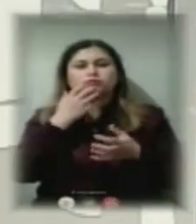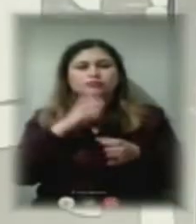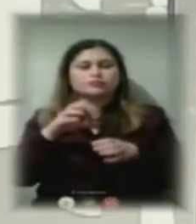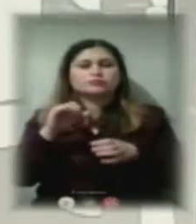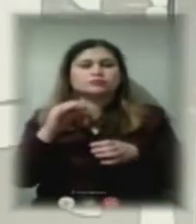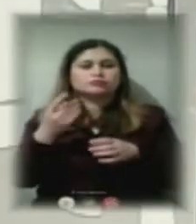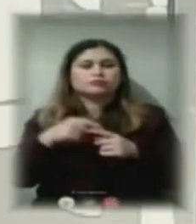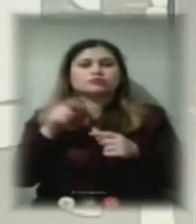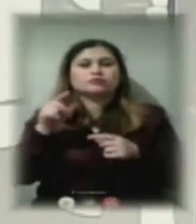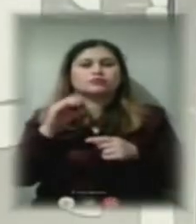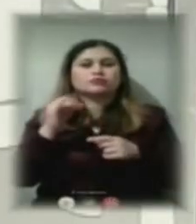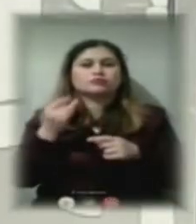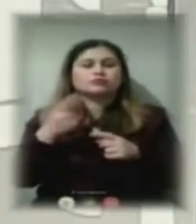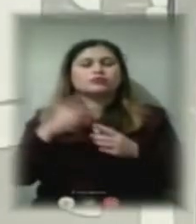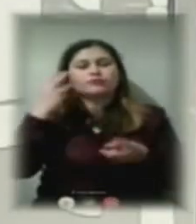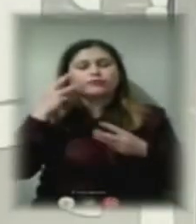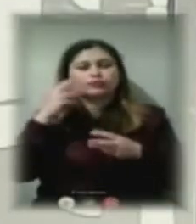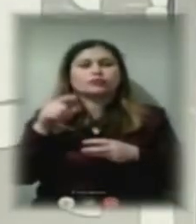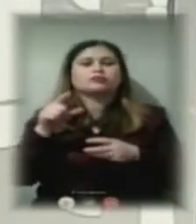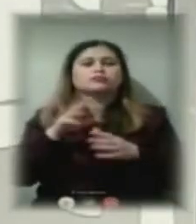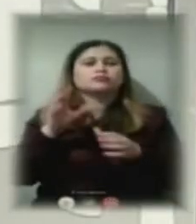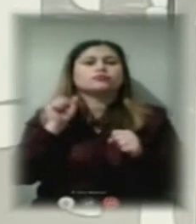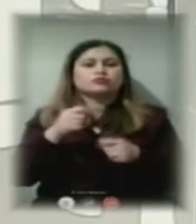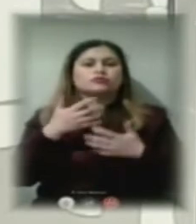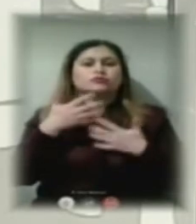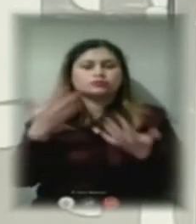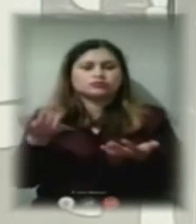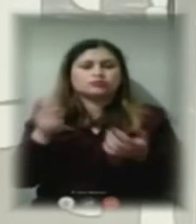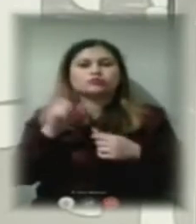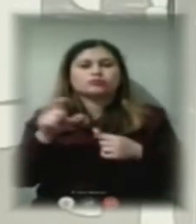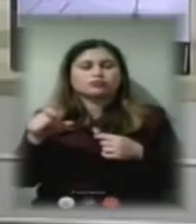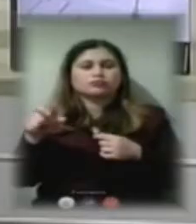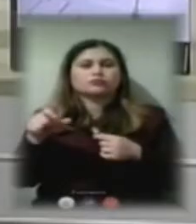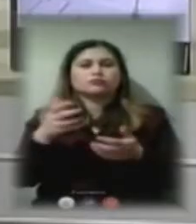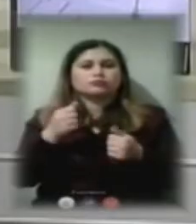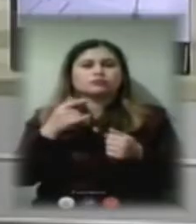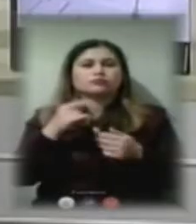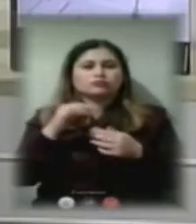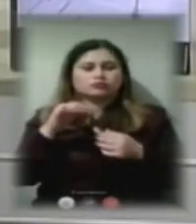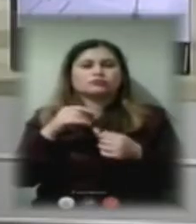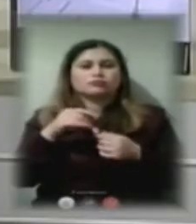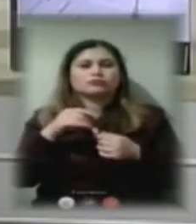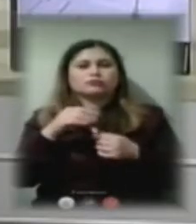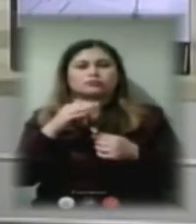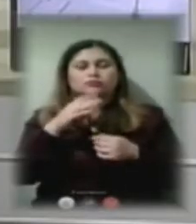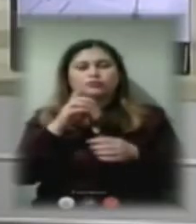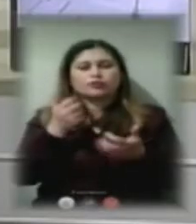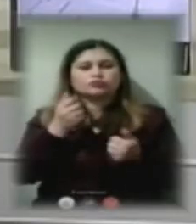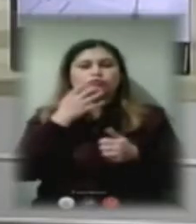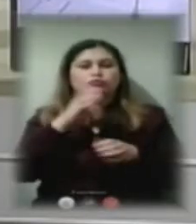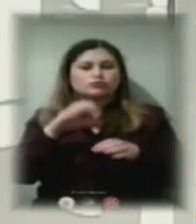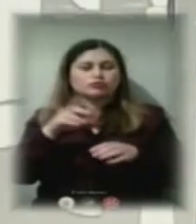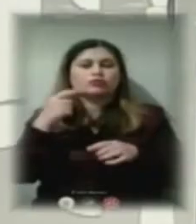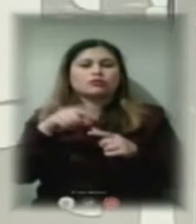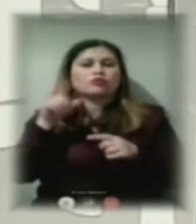котельні, модернізувати і для того, щоб як можна більше людей отримали централізоване теплопостачання на мікрорайоні Острів.